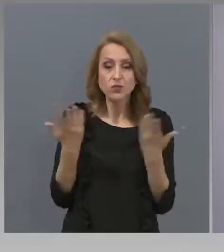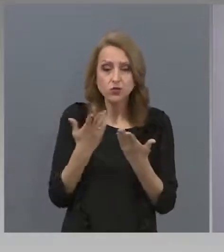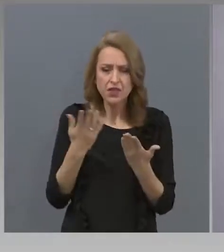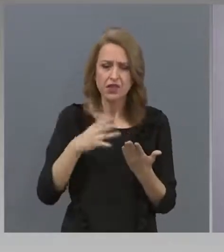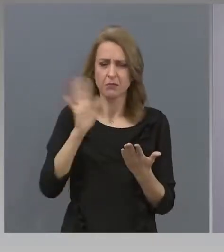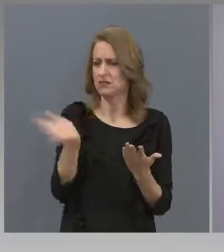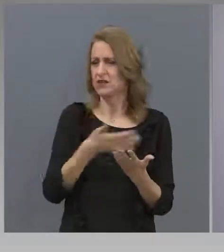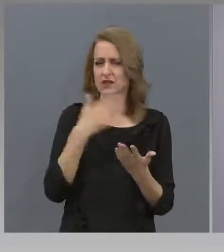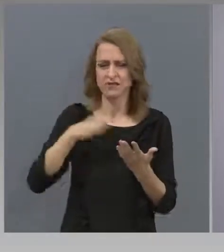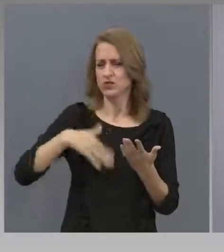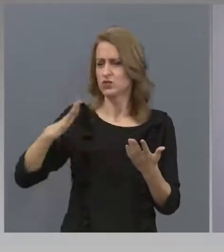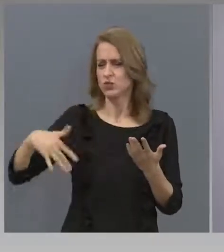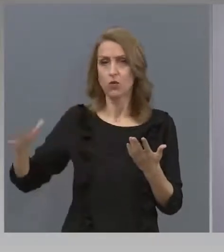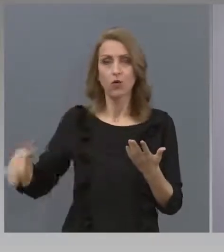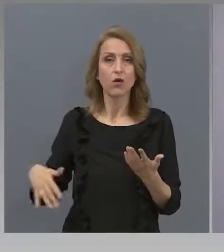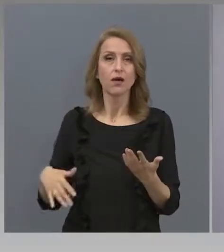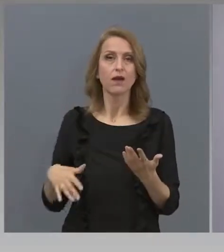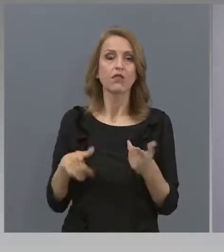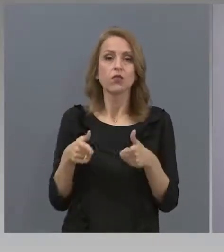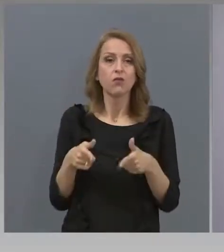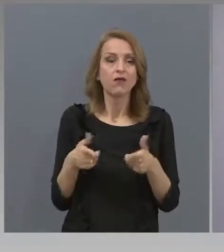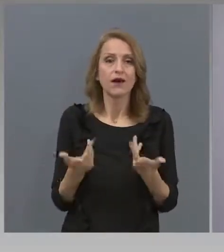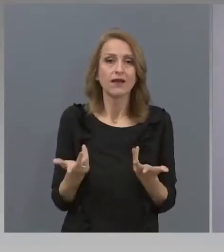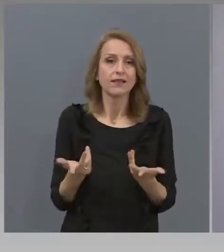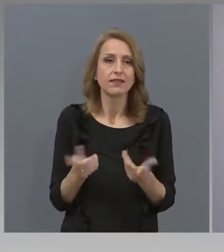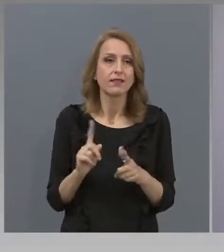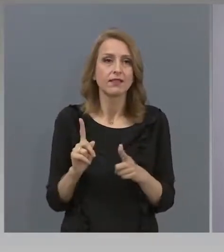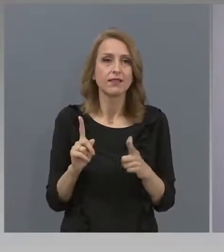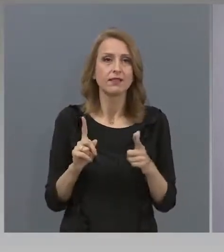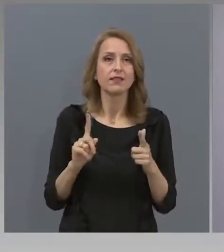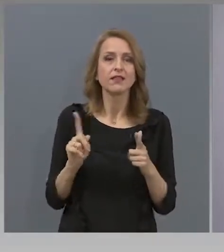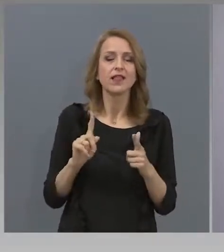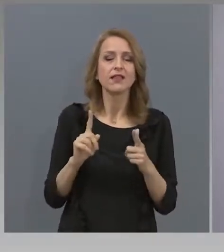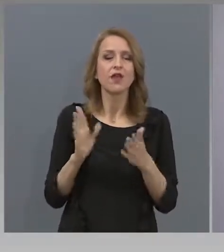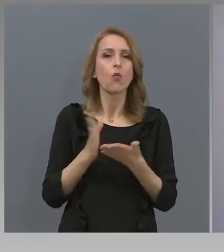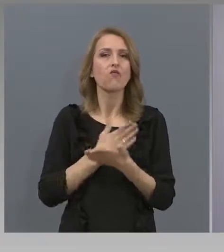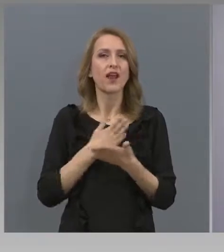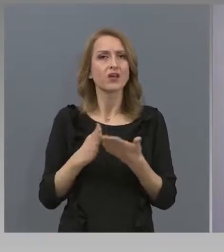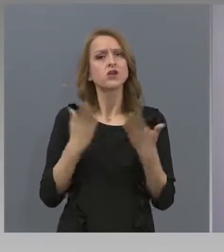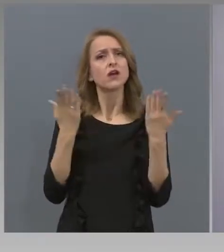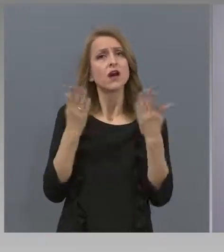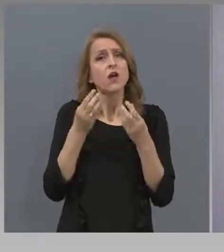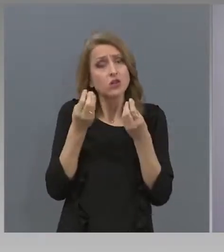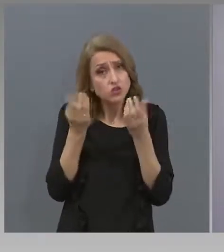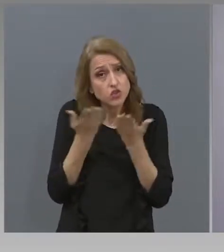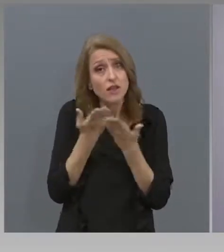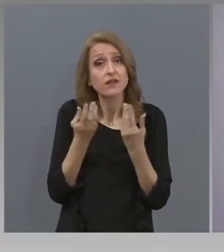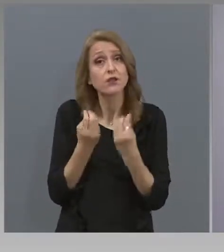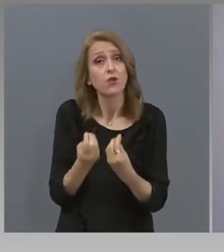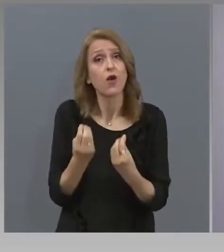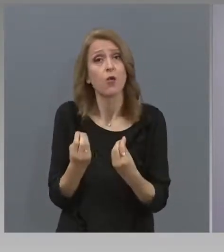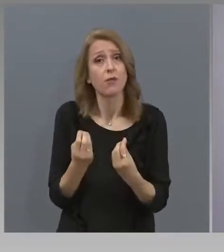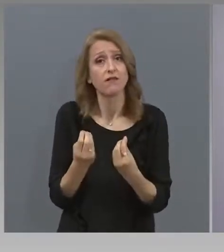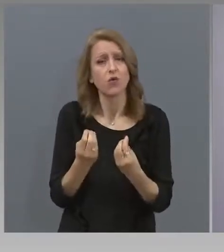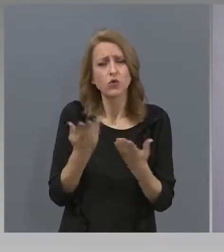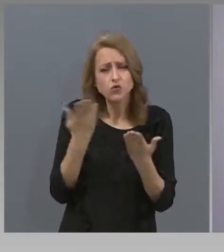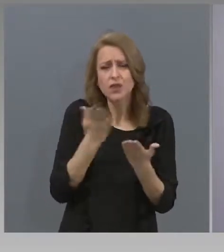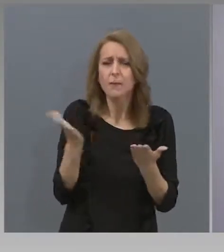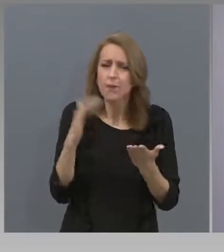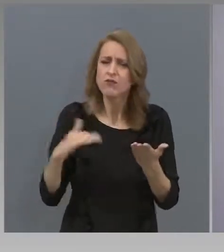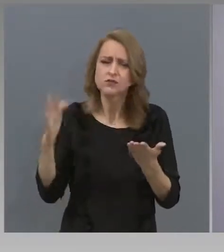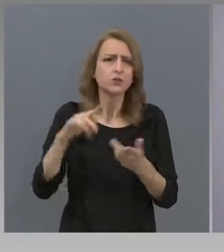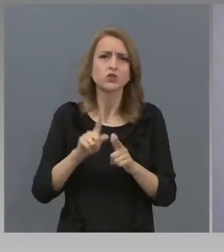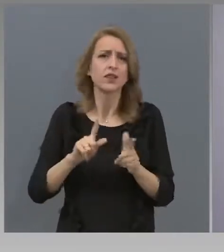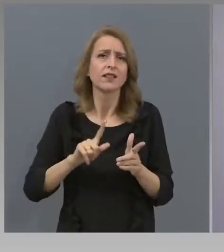безразборно, не ни уврежда. Това ни помага да се справим по-добре с по